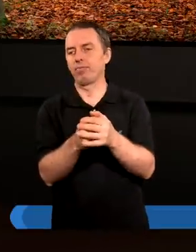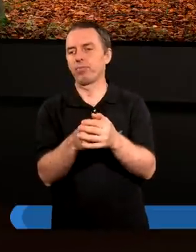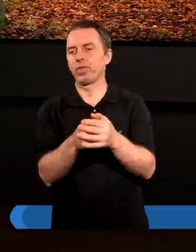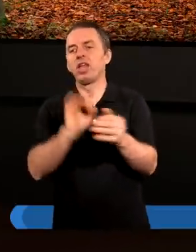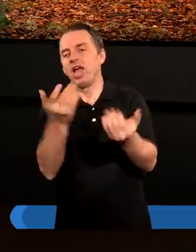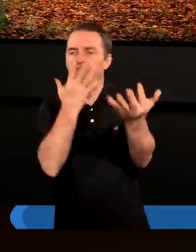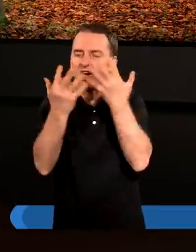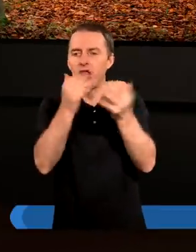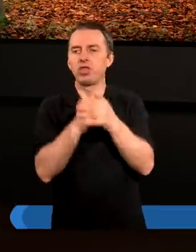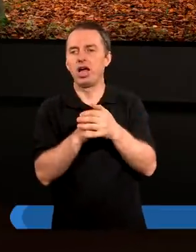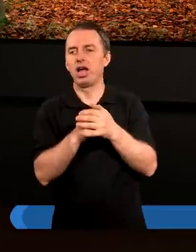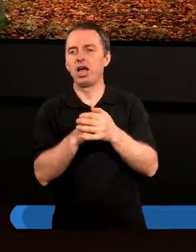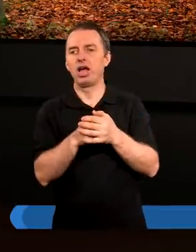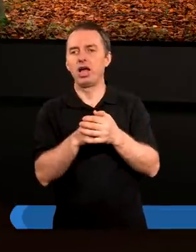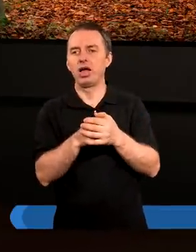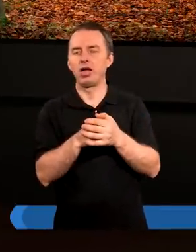Jak wygląda